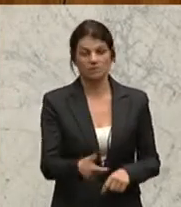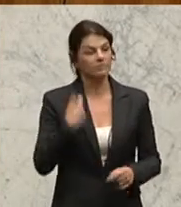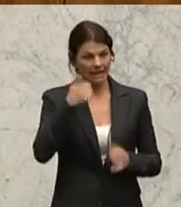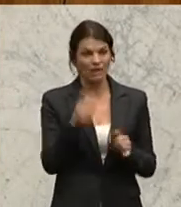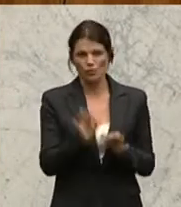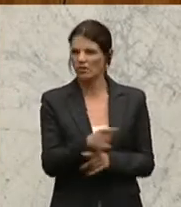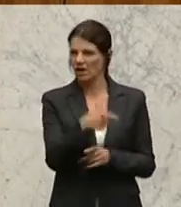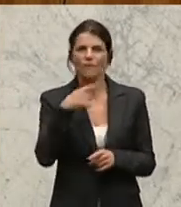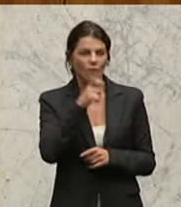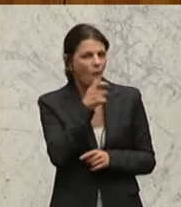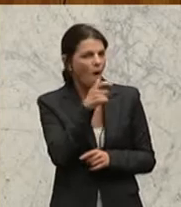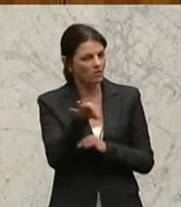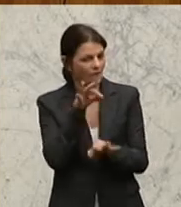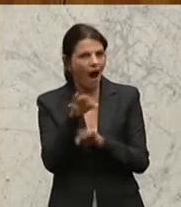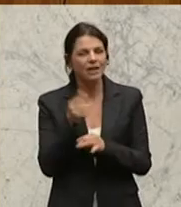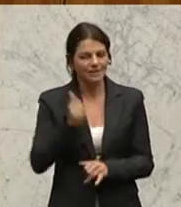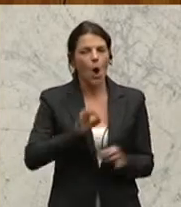Wortwahl einen Ordnungsruf.